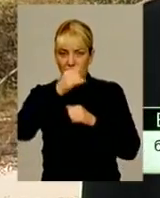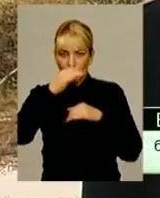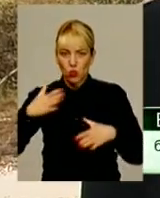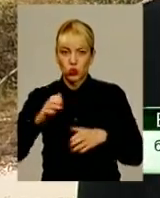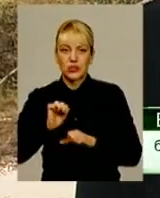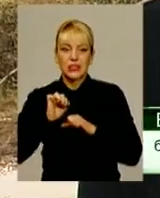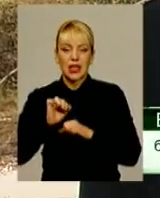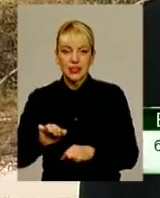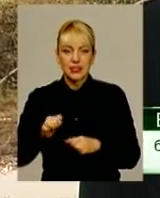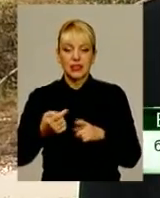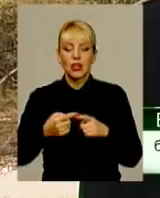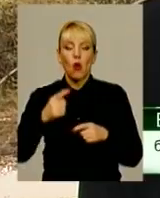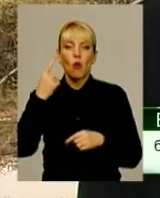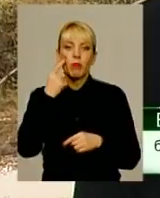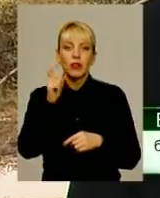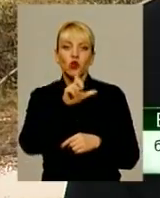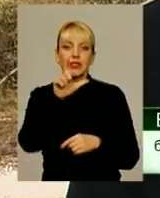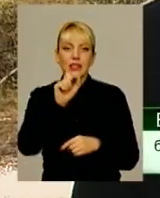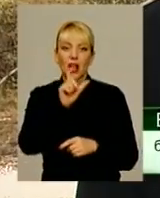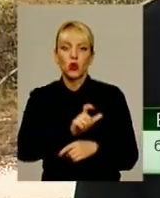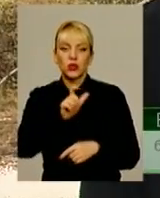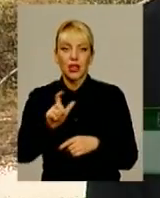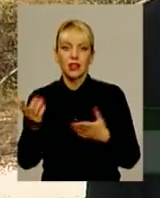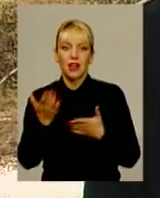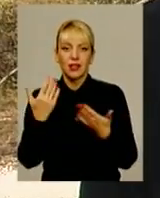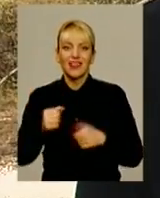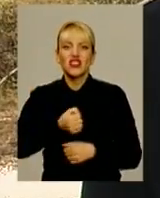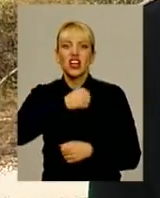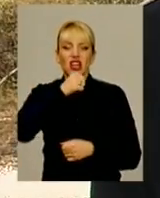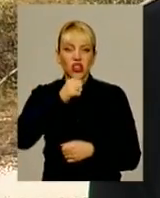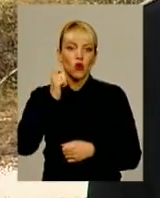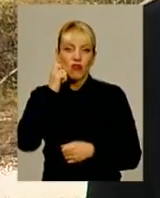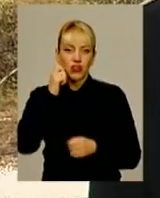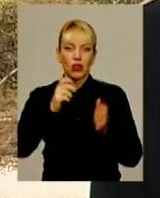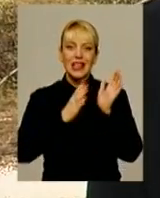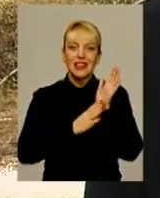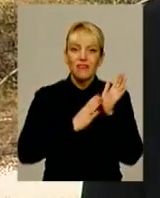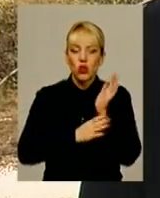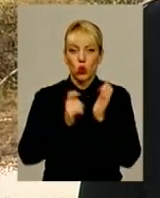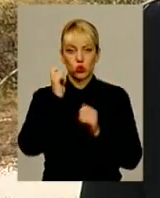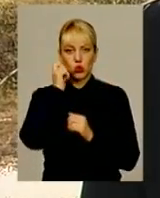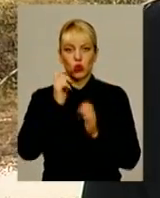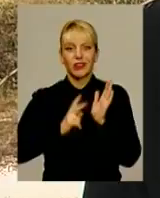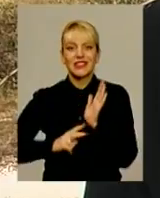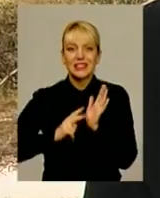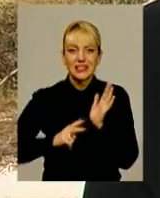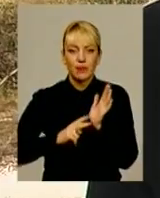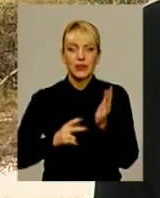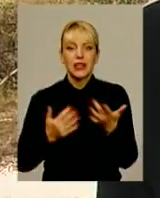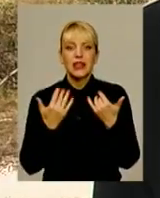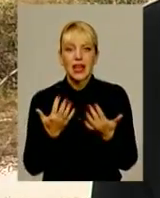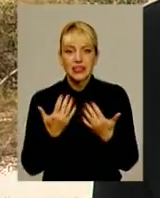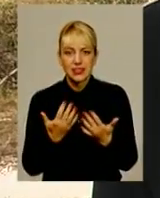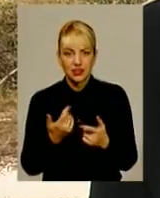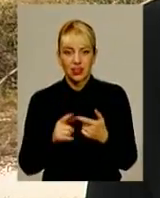Особливо обідно за тих людей, які вже літнього віку, по 90 років, по 70. Наскільки вони вже,